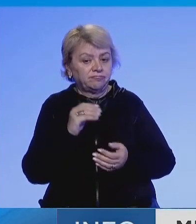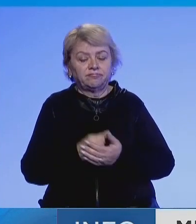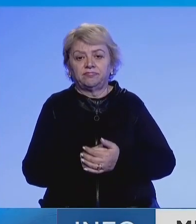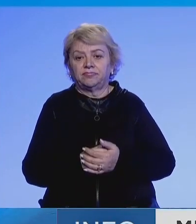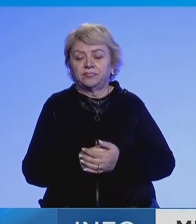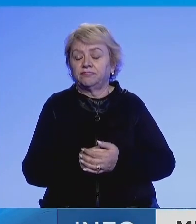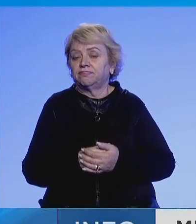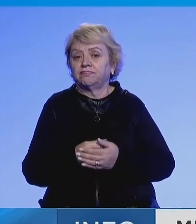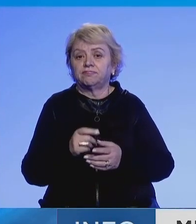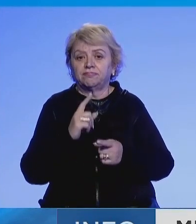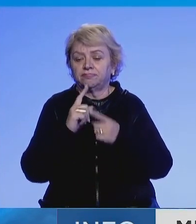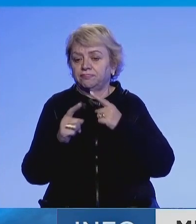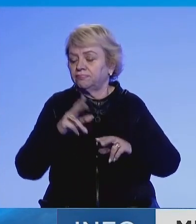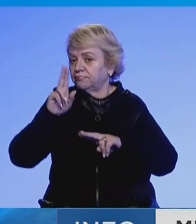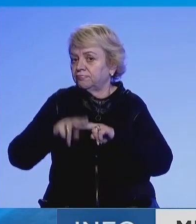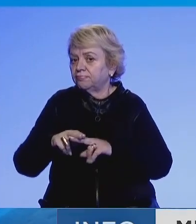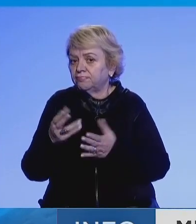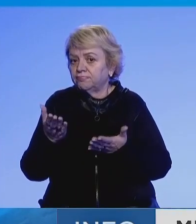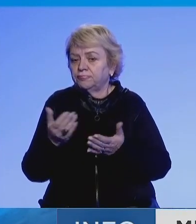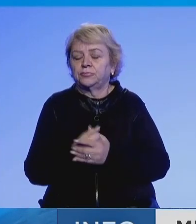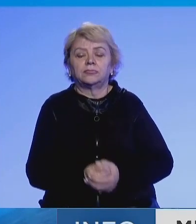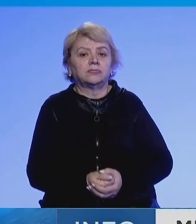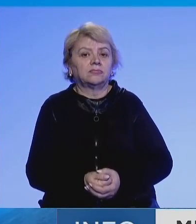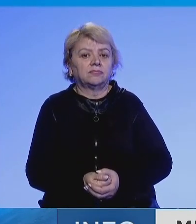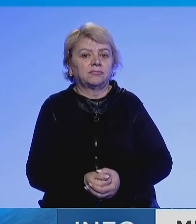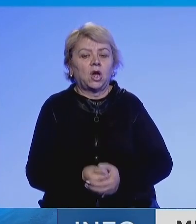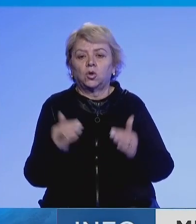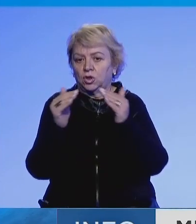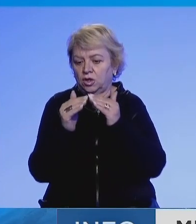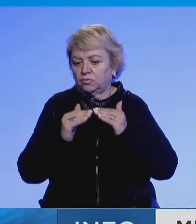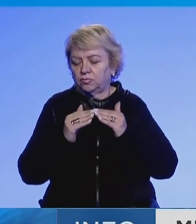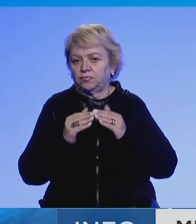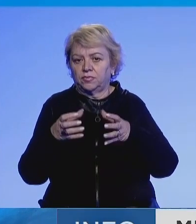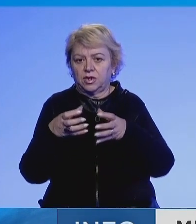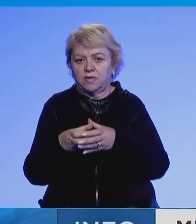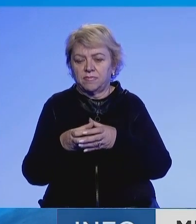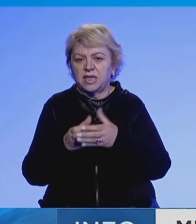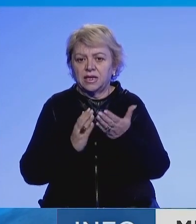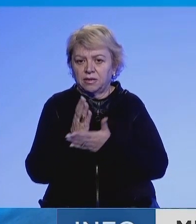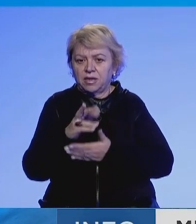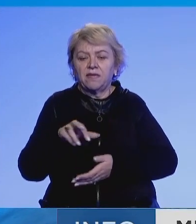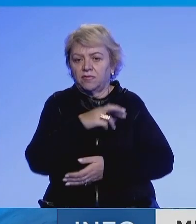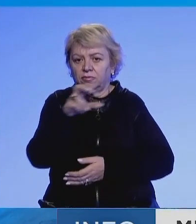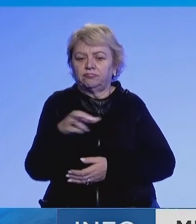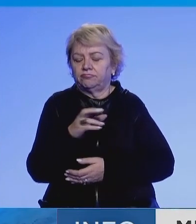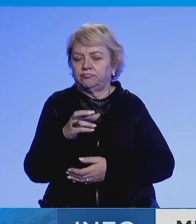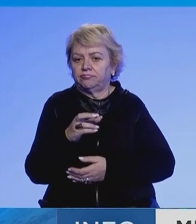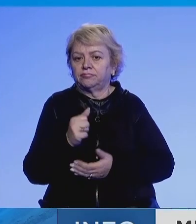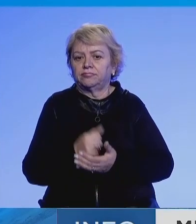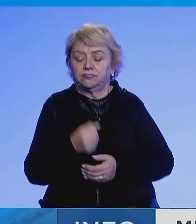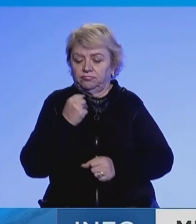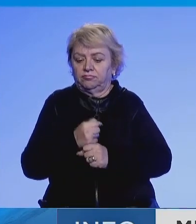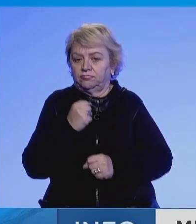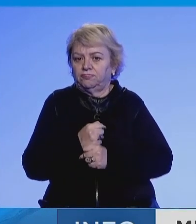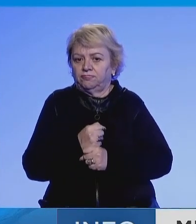dërbalin në takimit, sa po e miratun, është dakorduar që Komisionit për Integrimë Evropianë në jemi të apurduar gjithë që do të adhem maksimumin